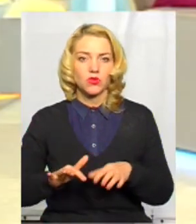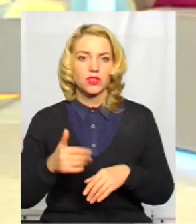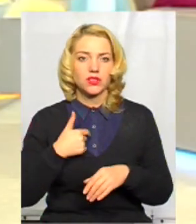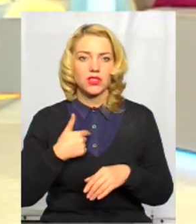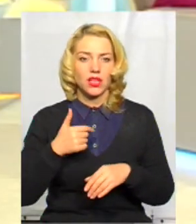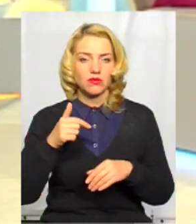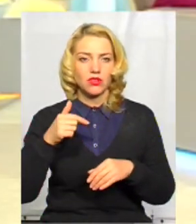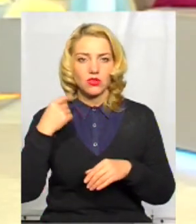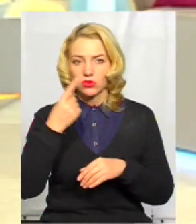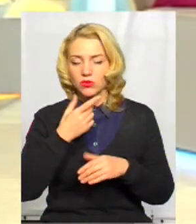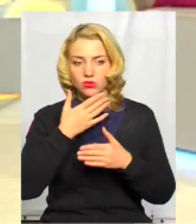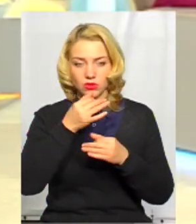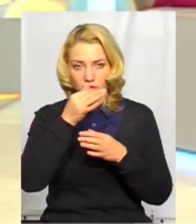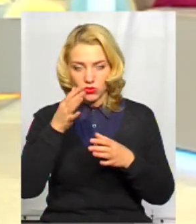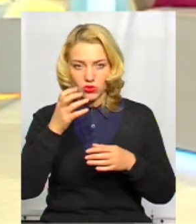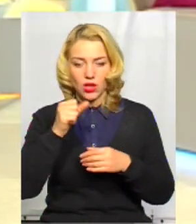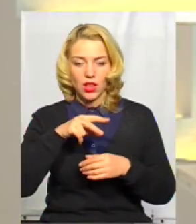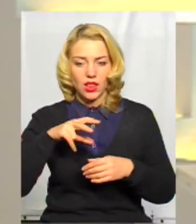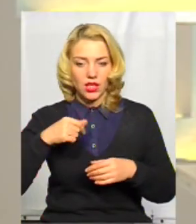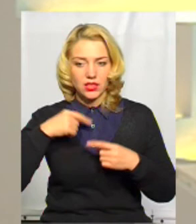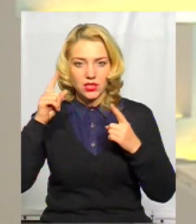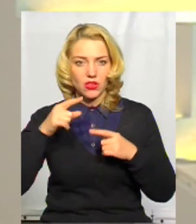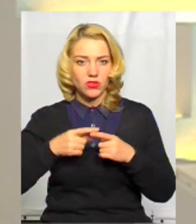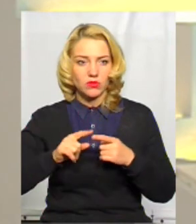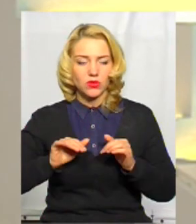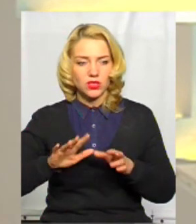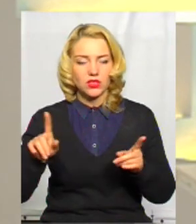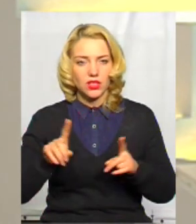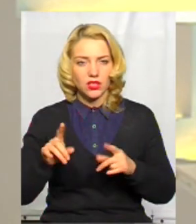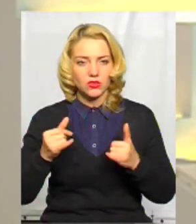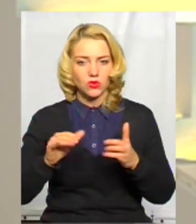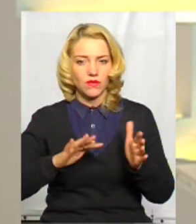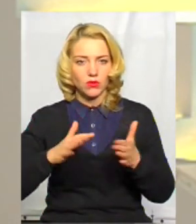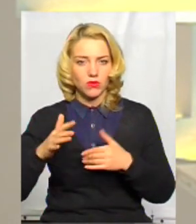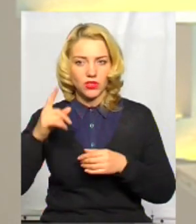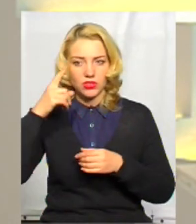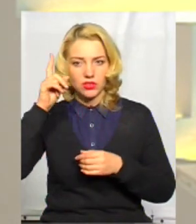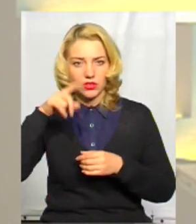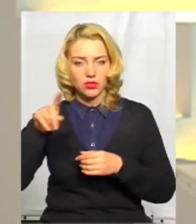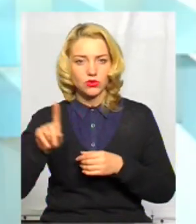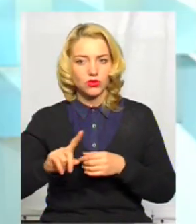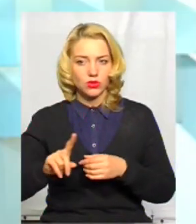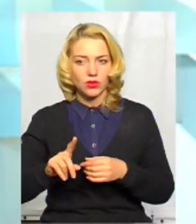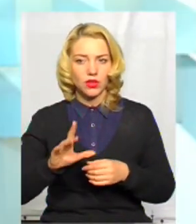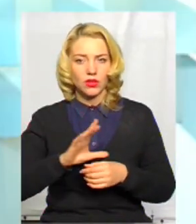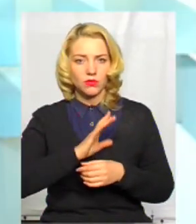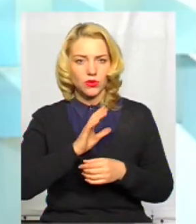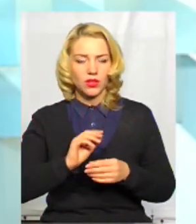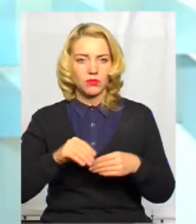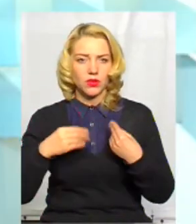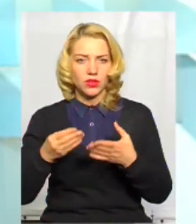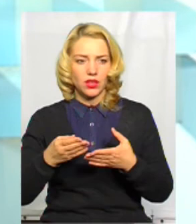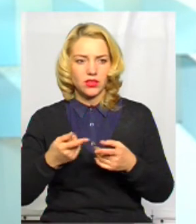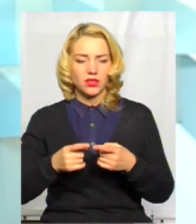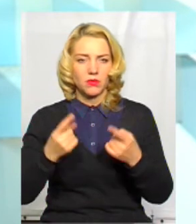я вже змоги особисто не маю, але я знаю про ті процеси, які сьогодні відбуваються. Знаю, що була покладена і